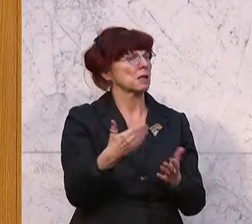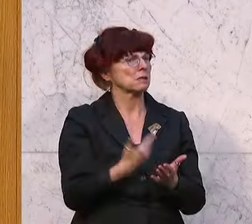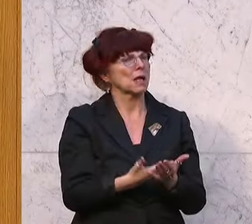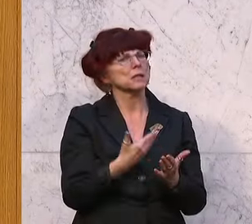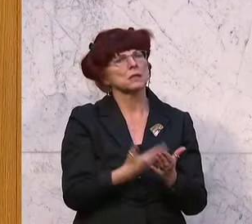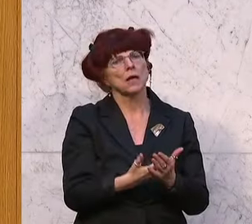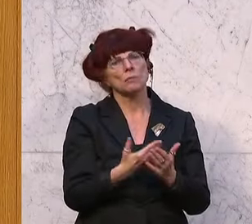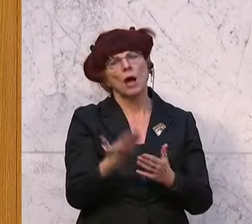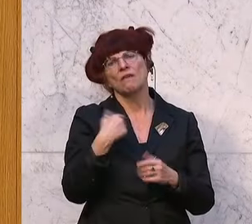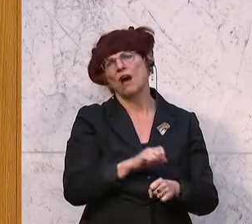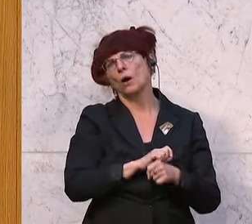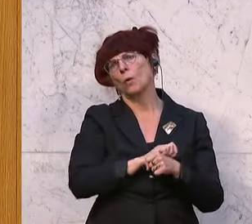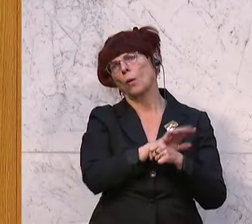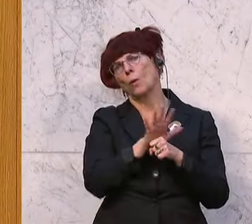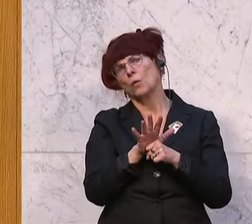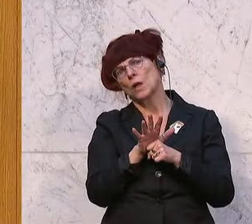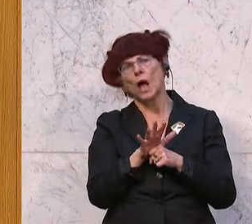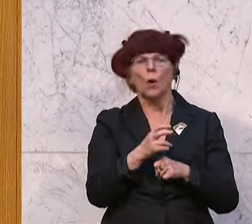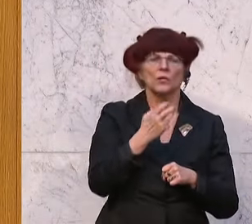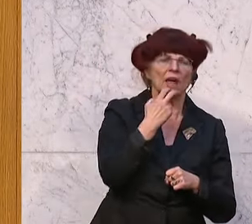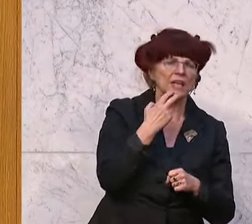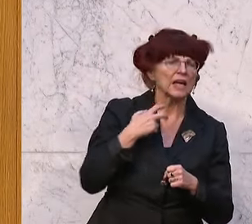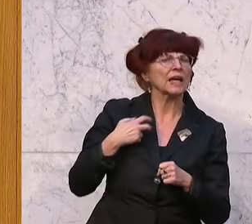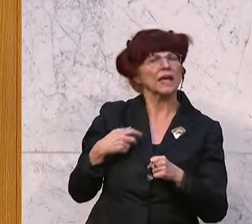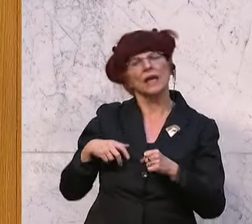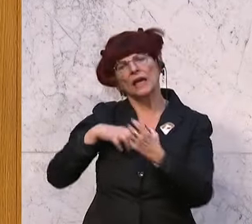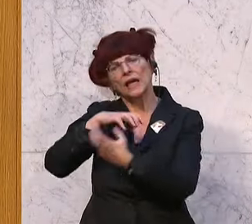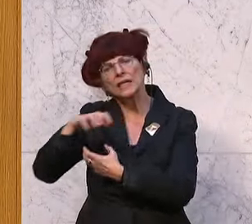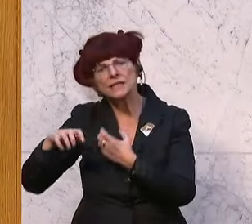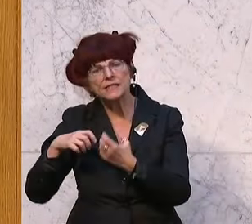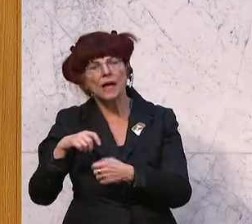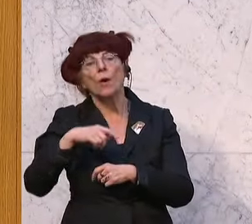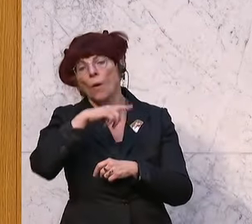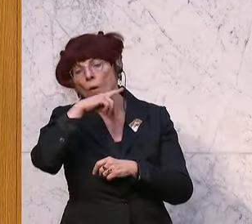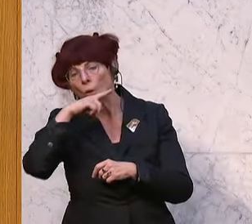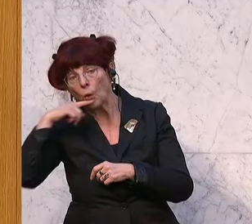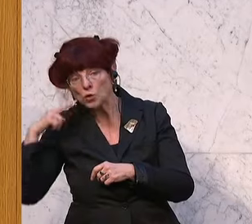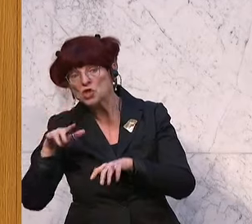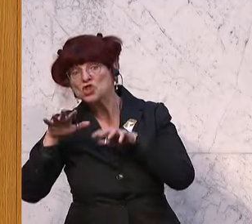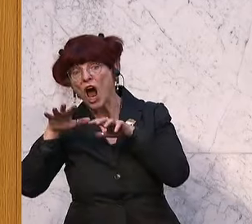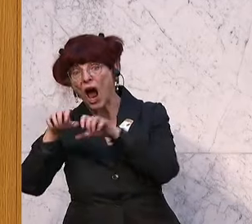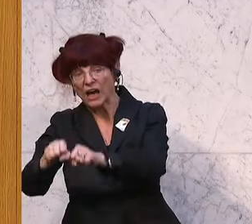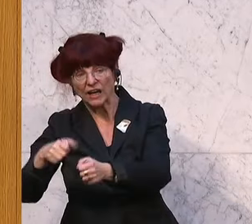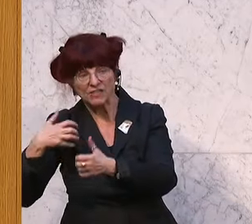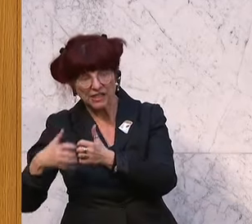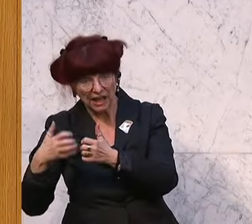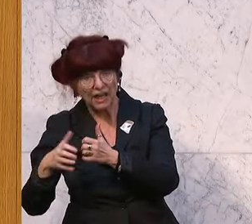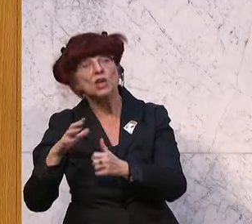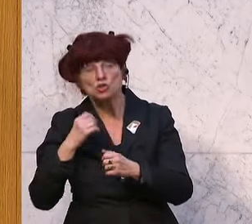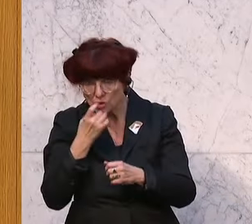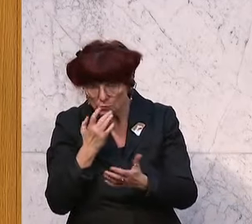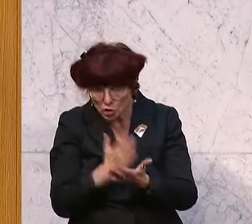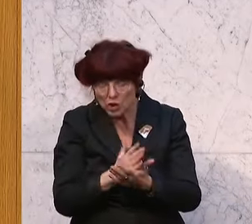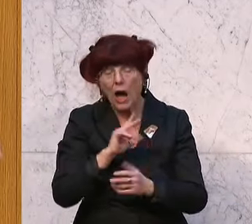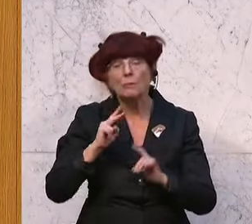weil da war Corona und da ist die Energiekrise und da ist der russische Angriffskrieg. Ja, stimmt eh alles. Aber dann sagen Sie den zweiten Teil dazu,